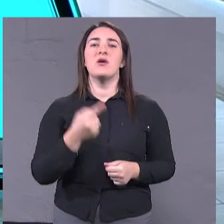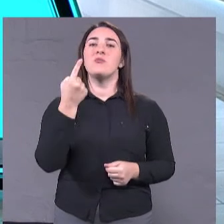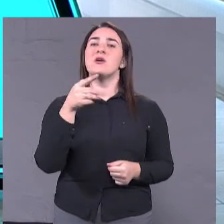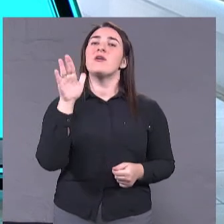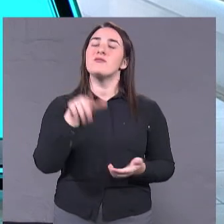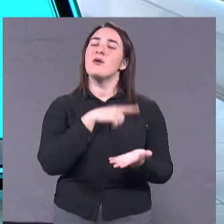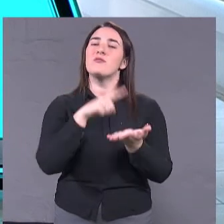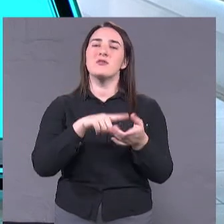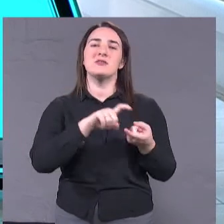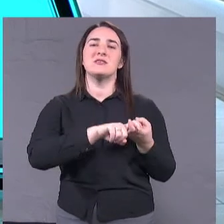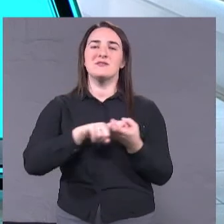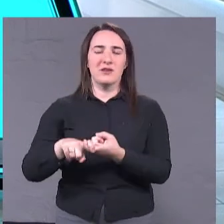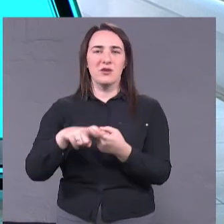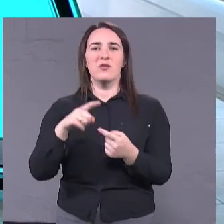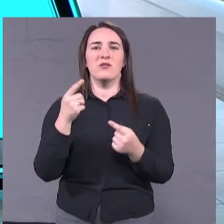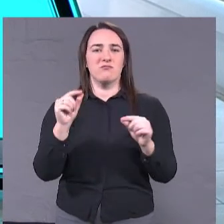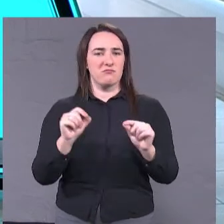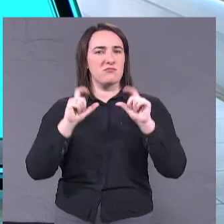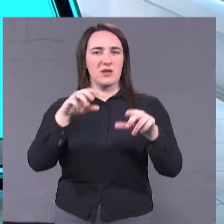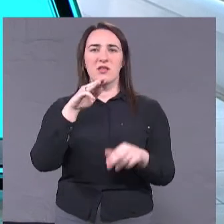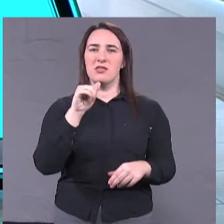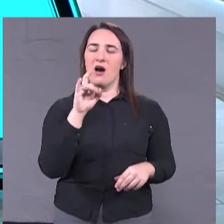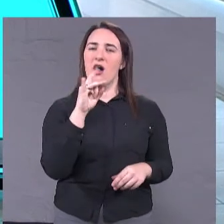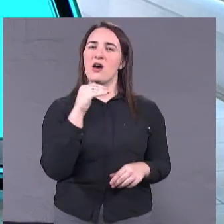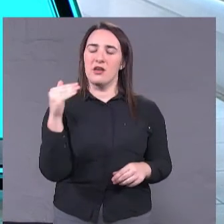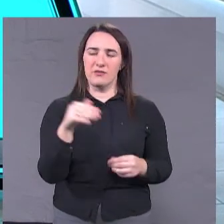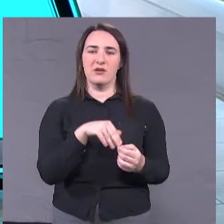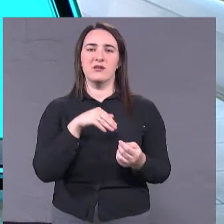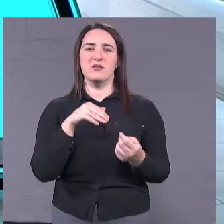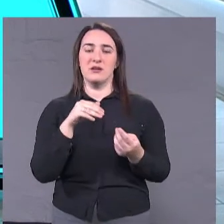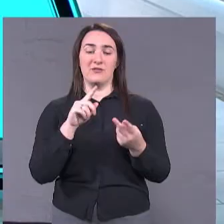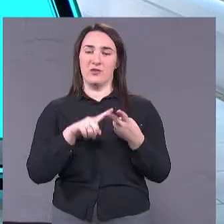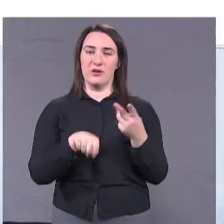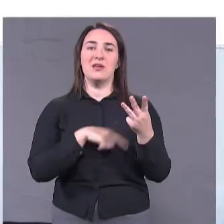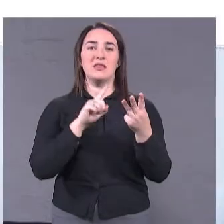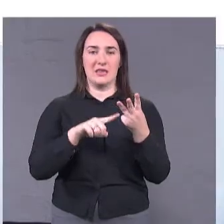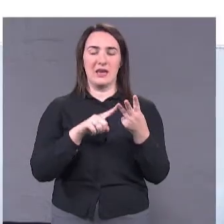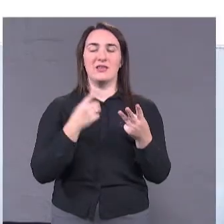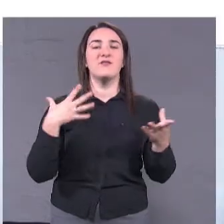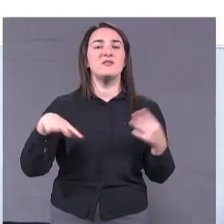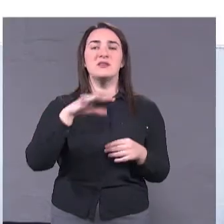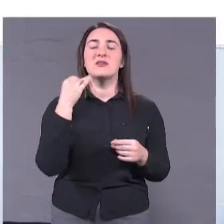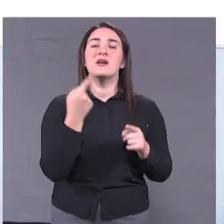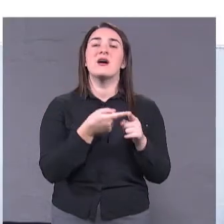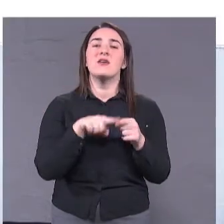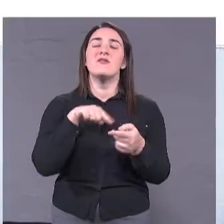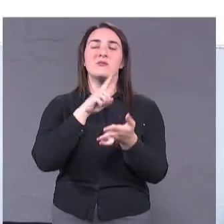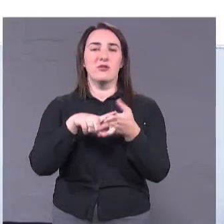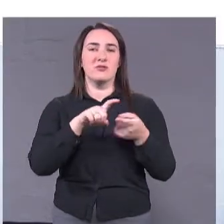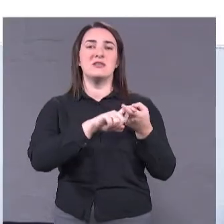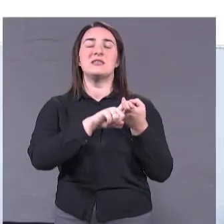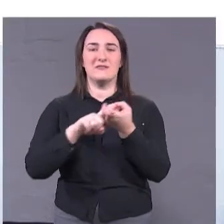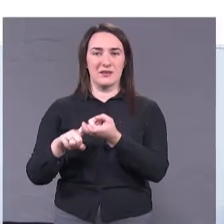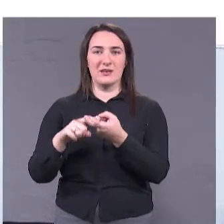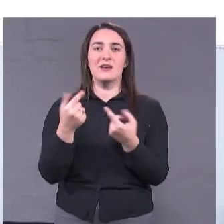связані з повищенням тарифів. І третий вопрос, який дуже серйозно інтересує всіх, це вопрос, связанний, де